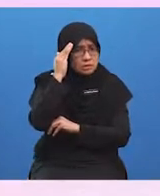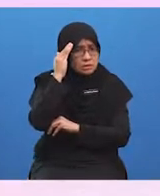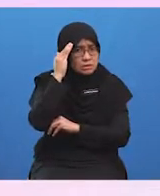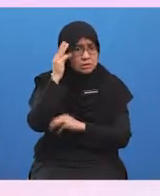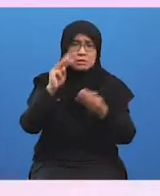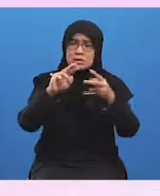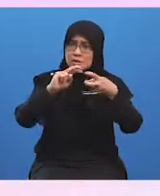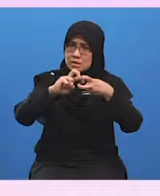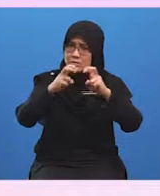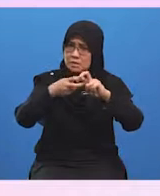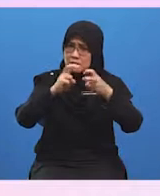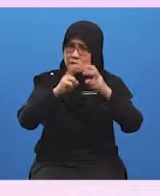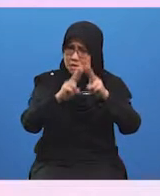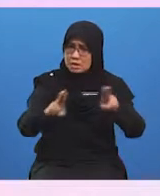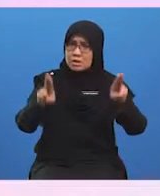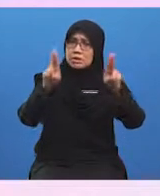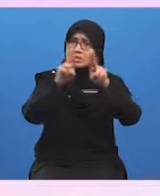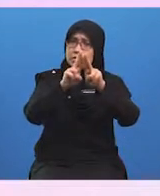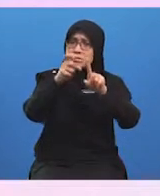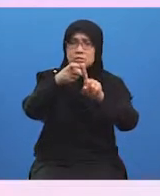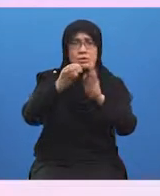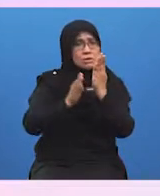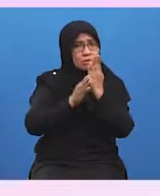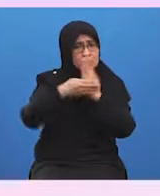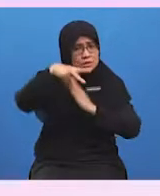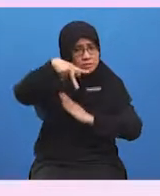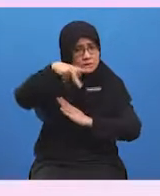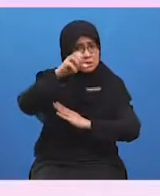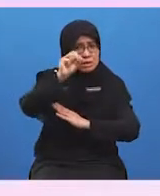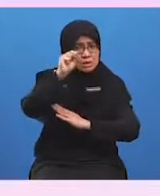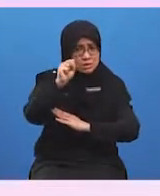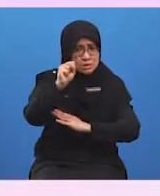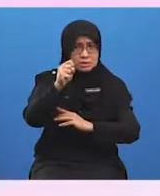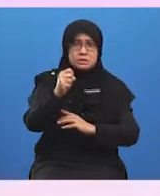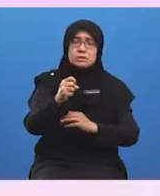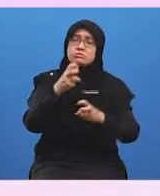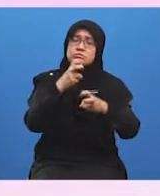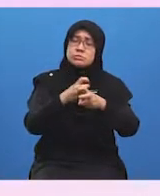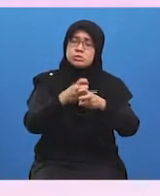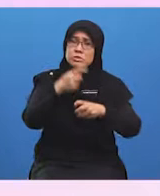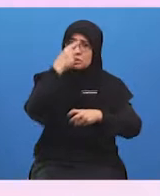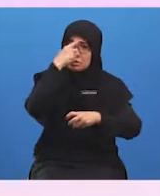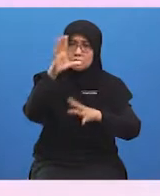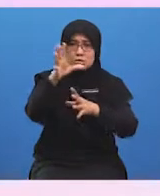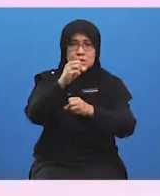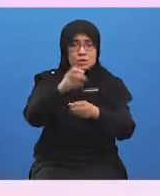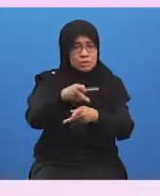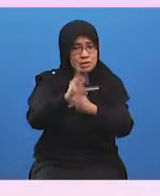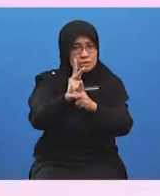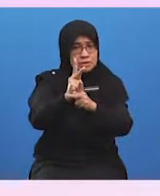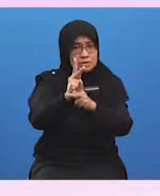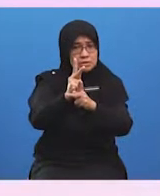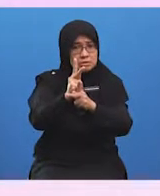masalah utama yang dihadapi oleh PKS, iaitu kesukaran untuk mendapatkan pinjaman dan